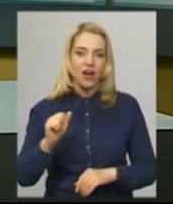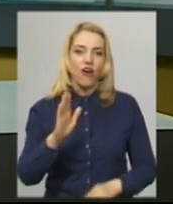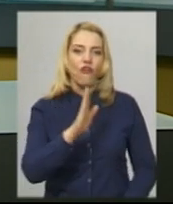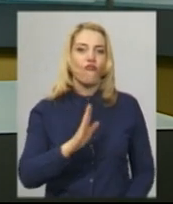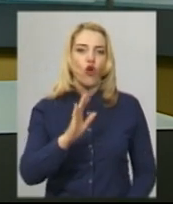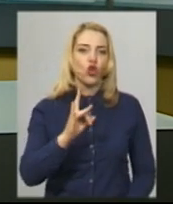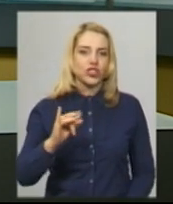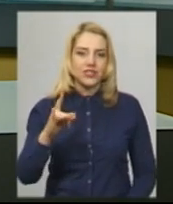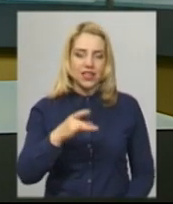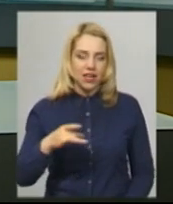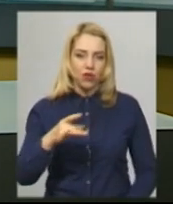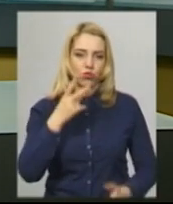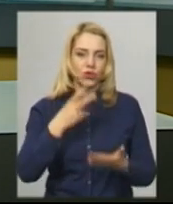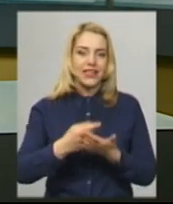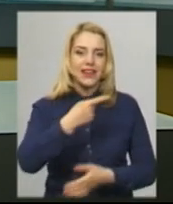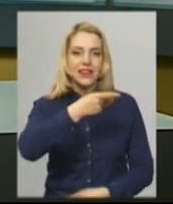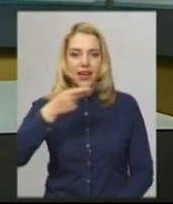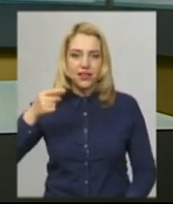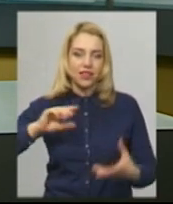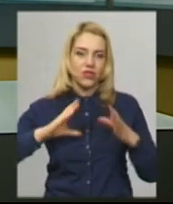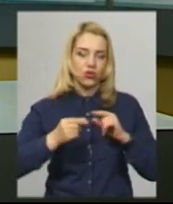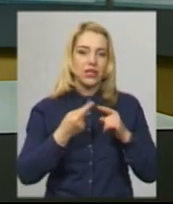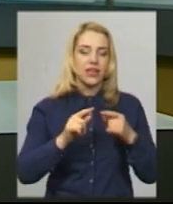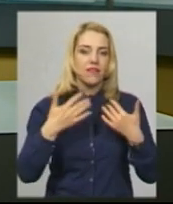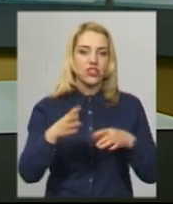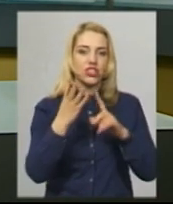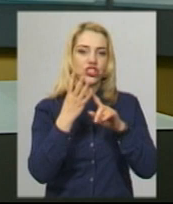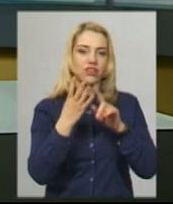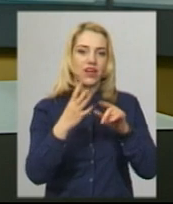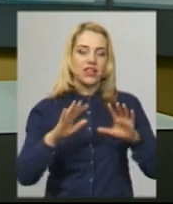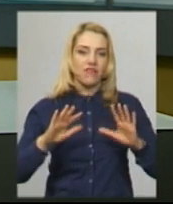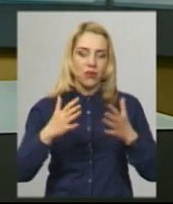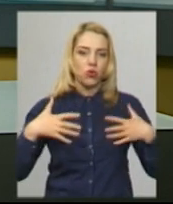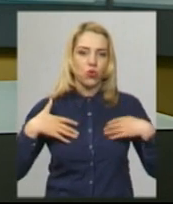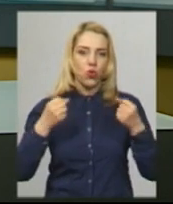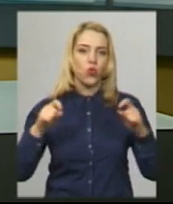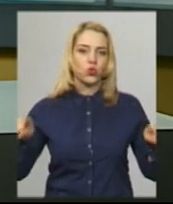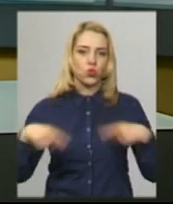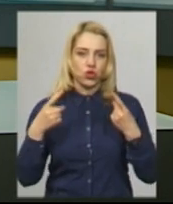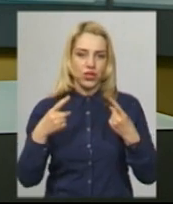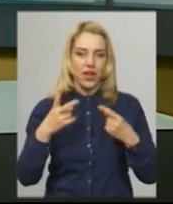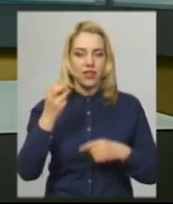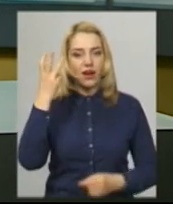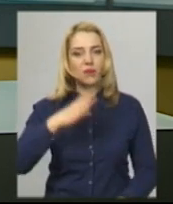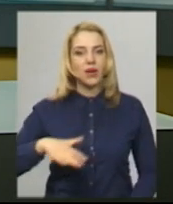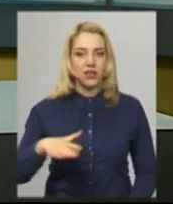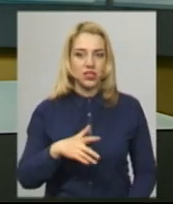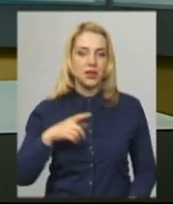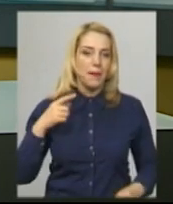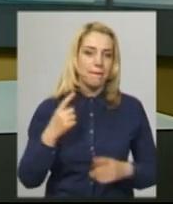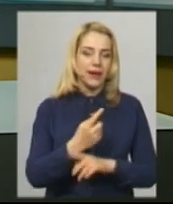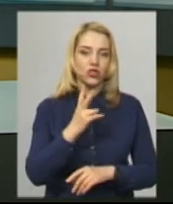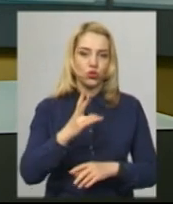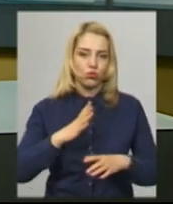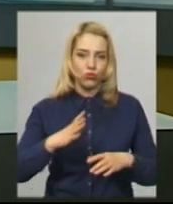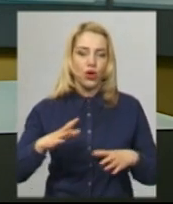показали негативний результат. Нагадаю, це вже четвертий випадок одужання від коронавірусу на Хмельниччині. Серед перших одужавших і